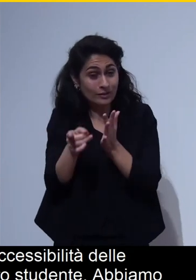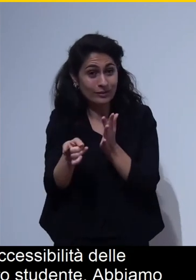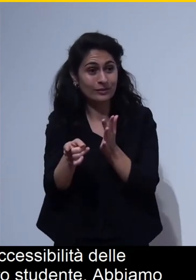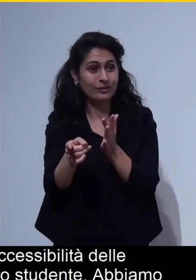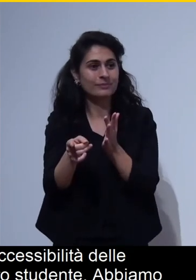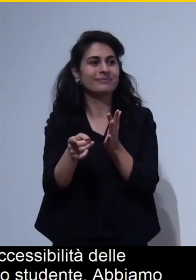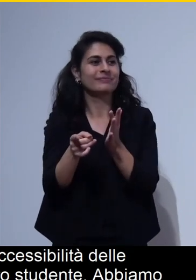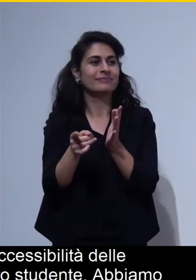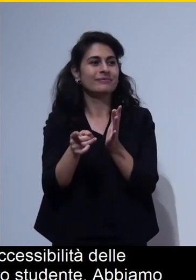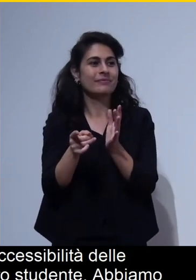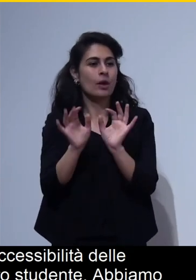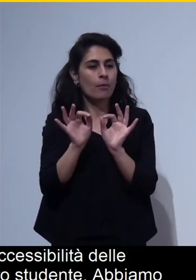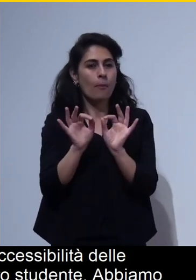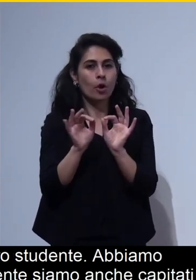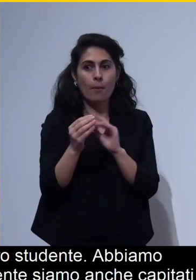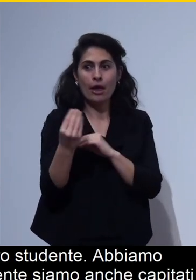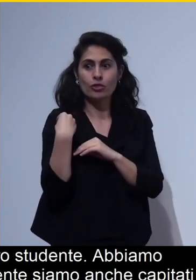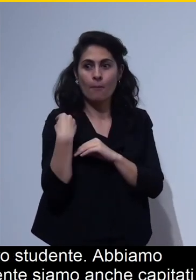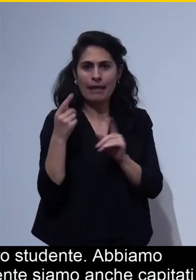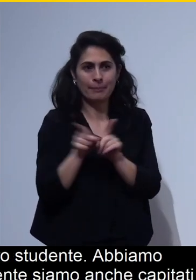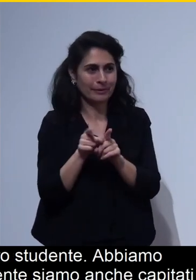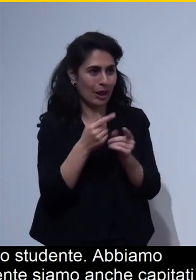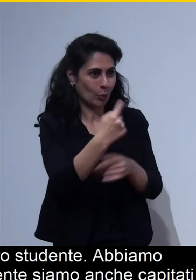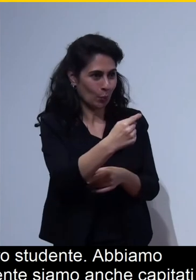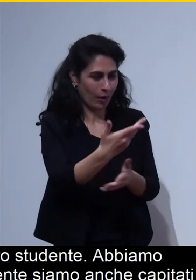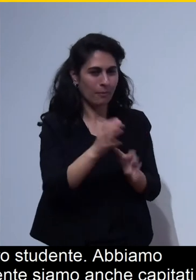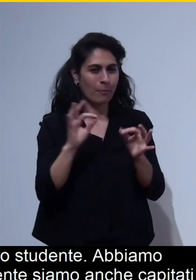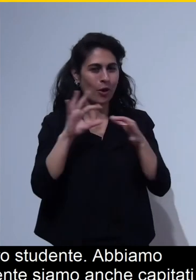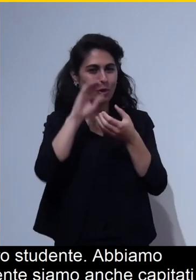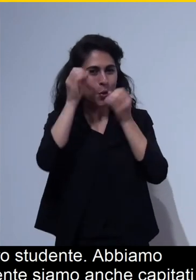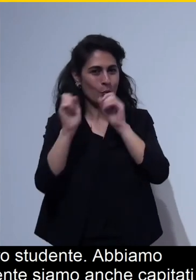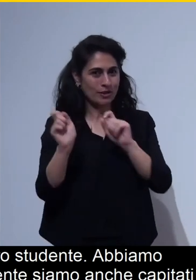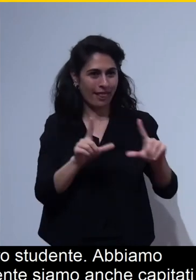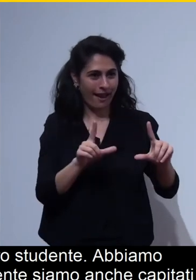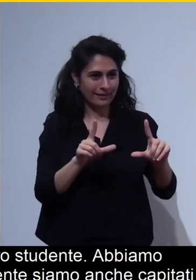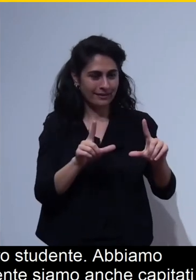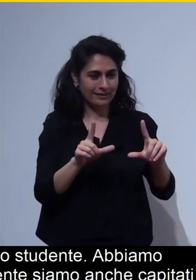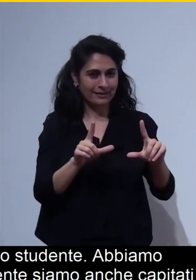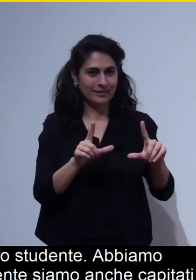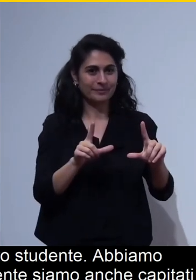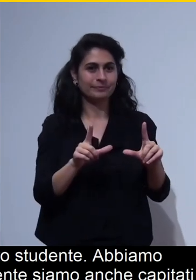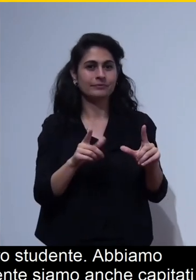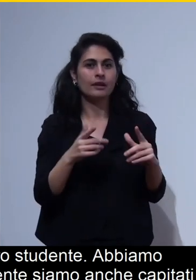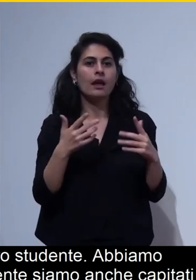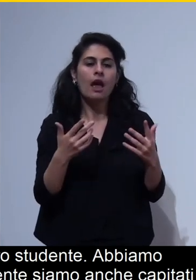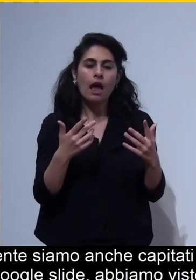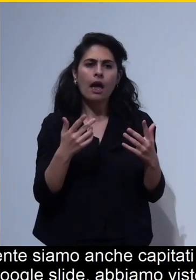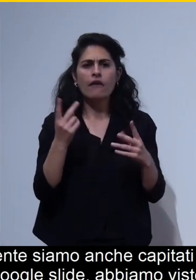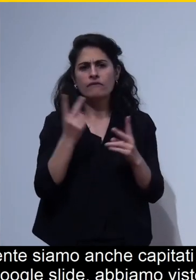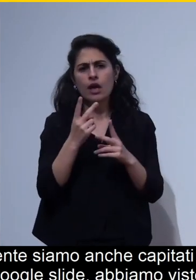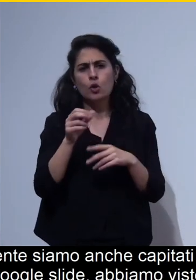capitati con la stessa domanda che hai fatto tu per cui google slide e abbiamo visto google slide così come tutta la suite di